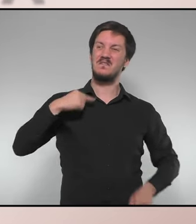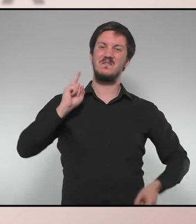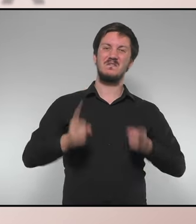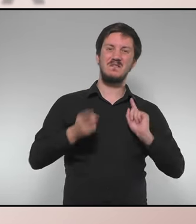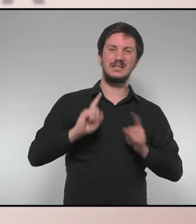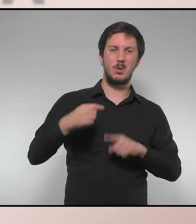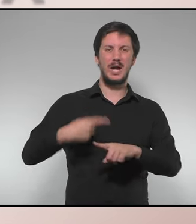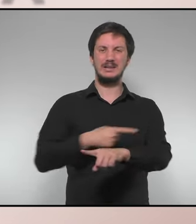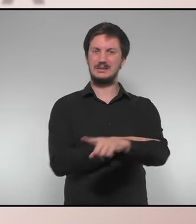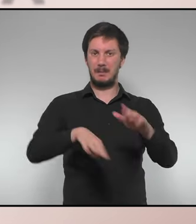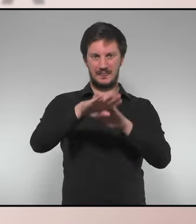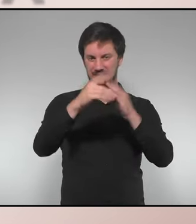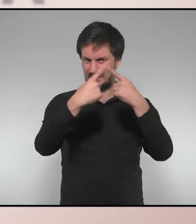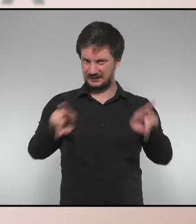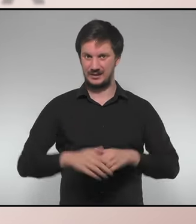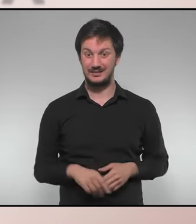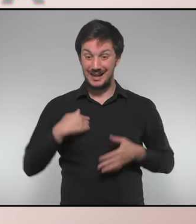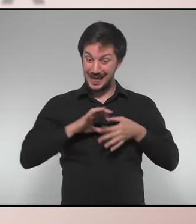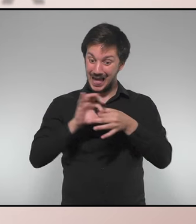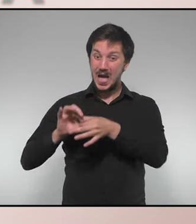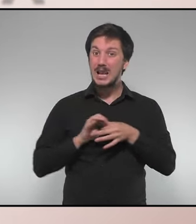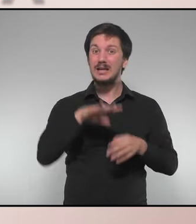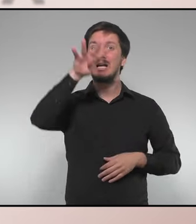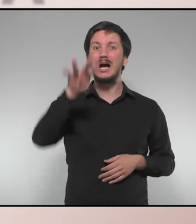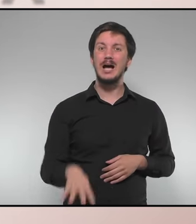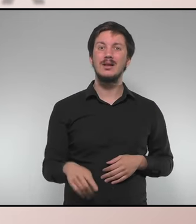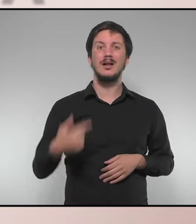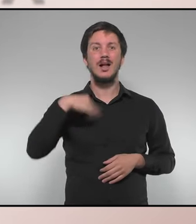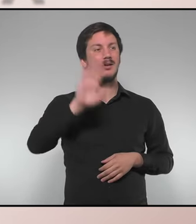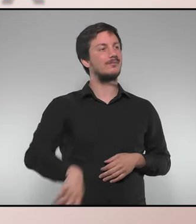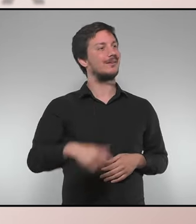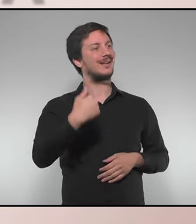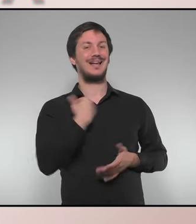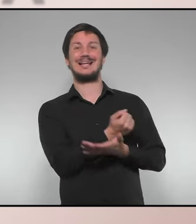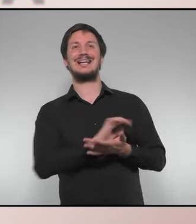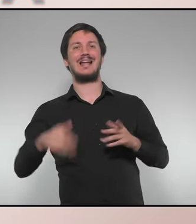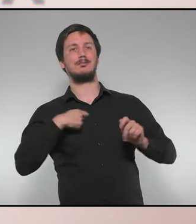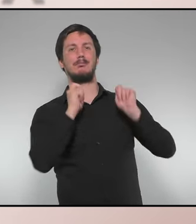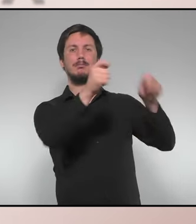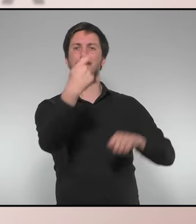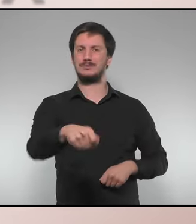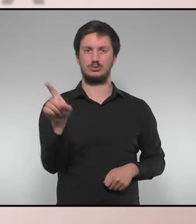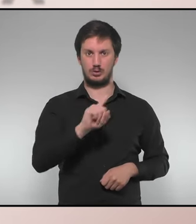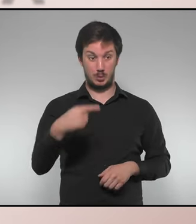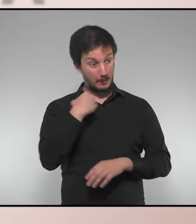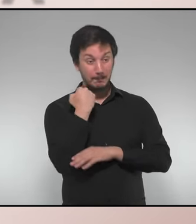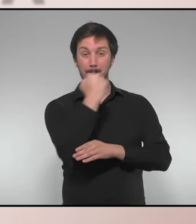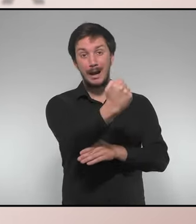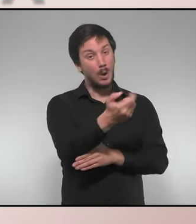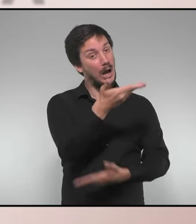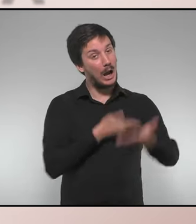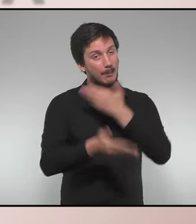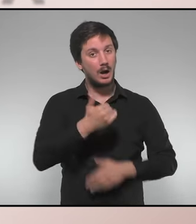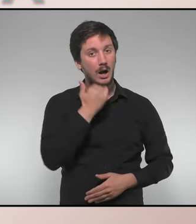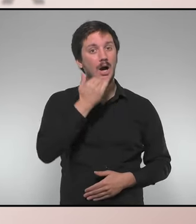i d'extrema dreta. Aliança Catalana no investirà de franc a ningú. El nostre modest suport té preu, un preu alt.